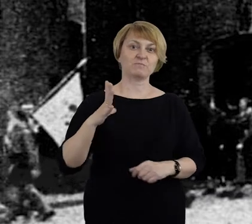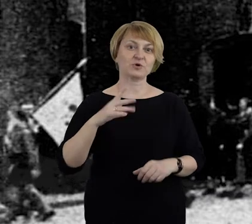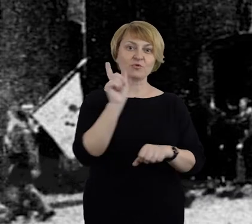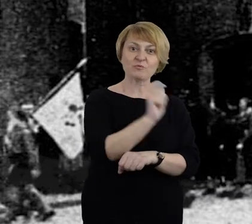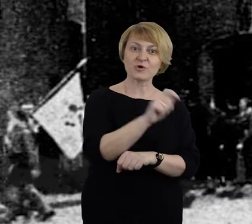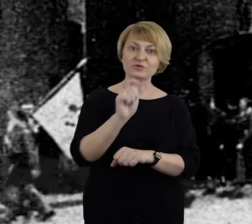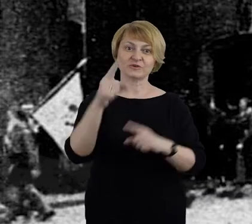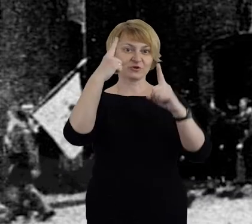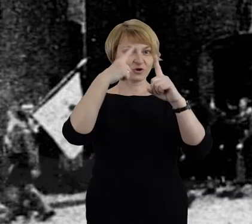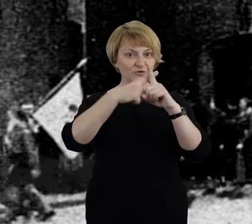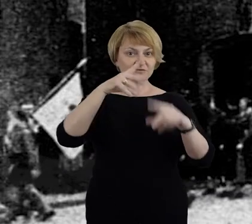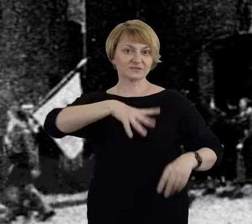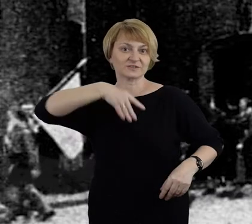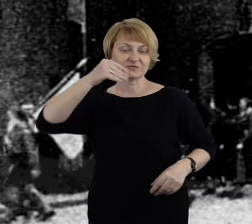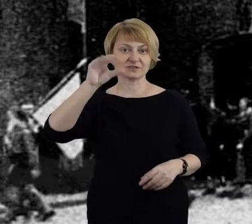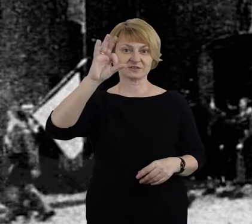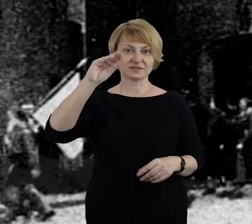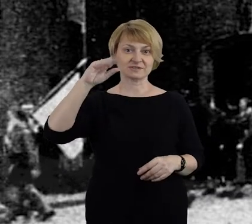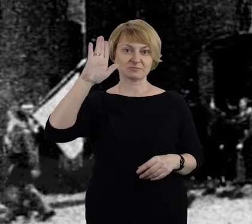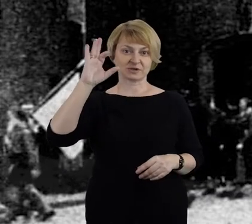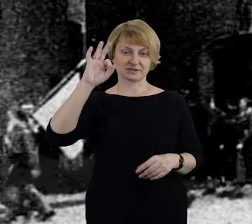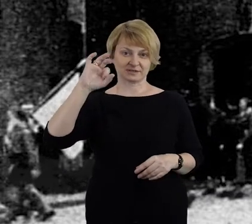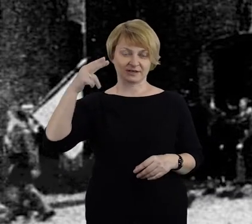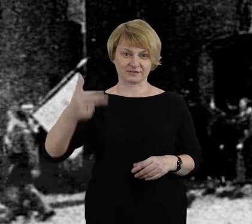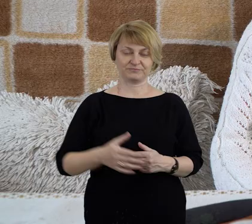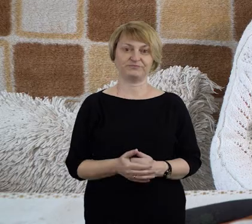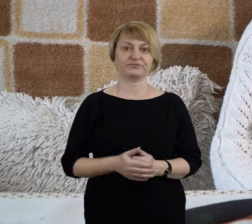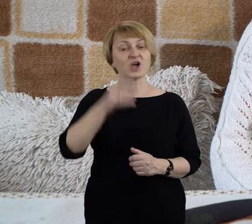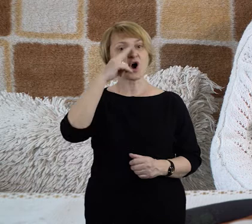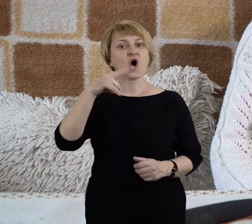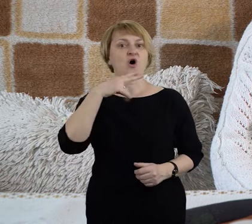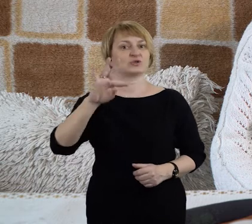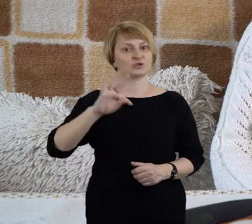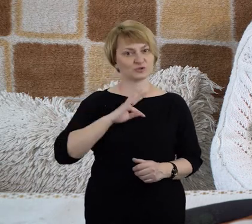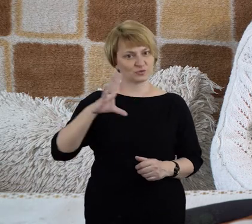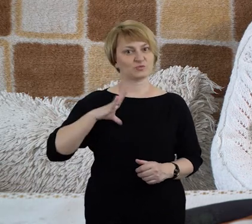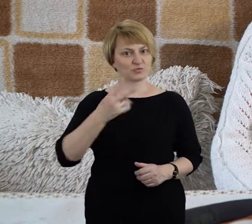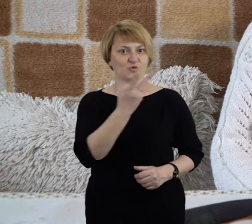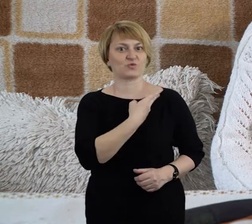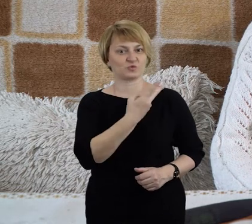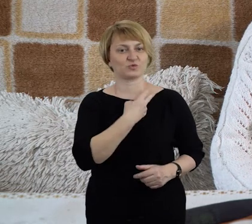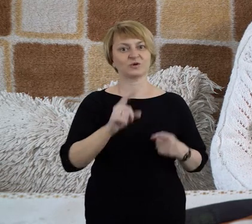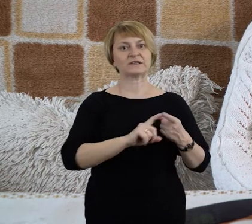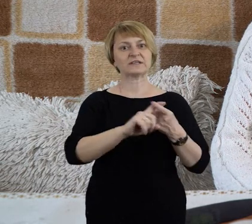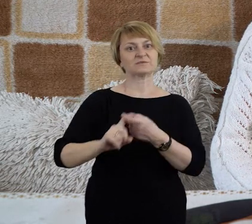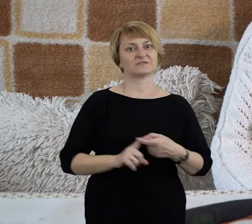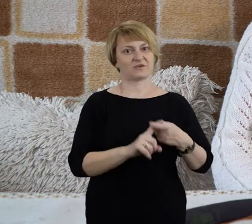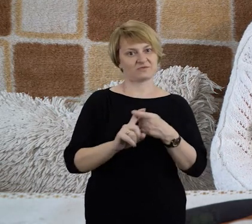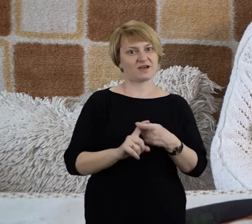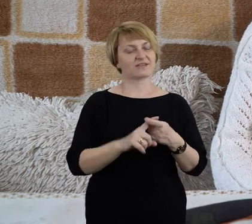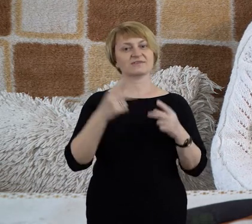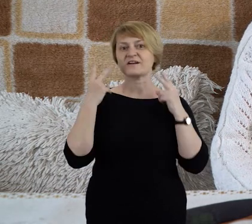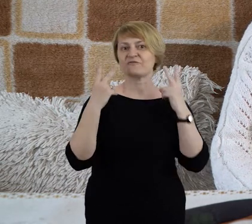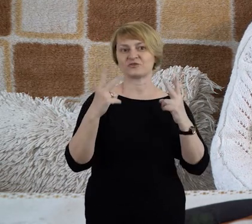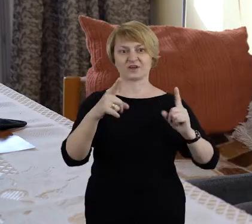poświęcony kościele św. Sebastiana. Mój ojciec tylko był członkiem Związku, a przede